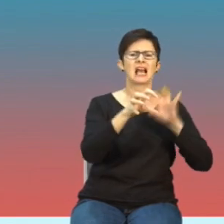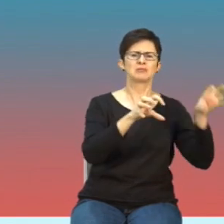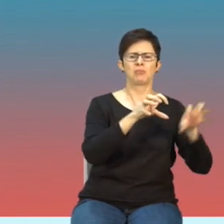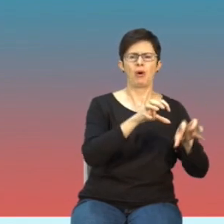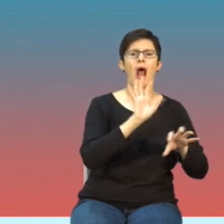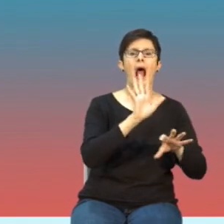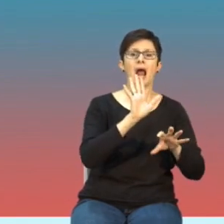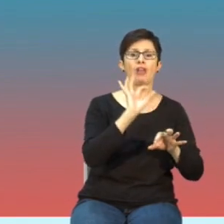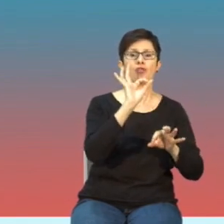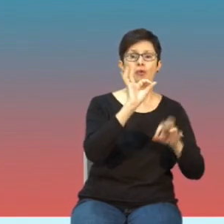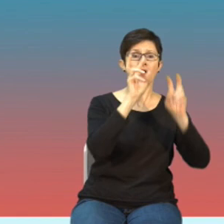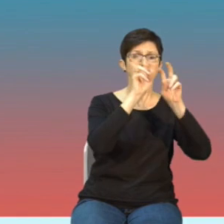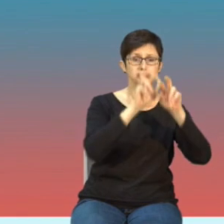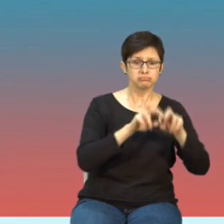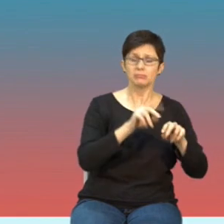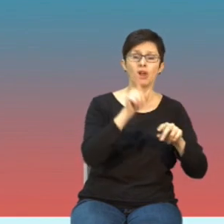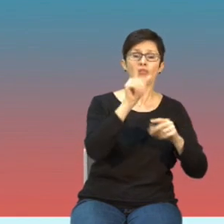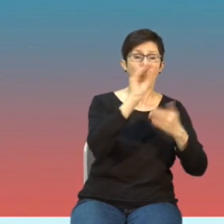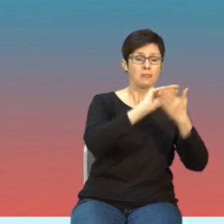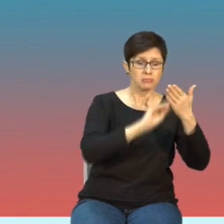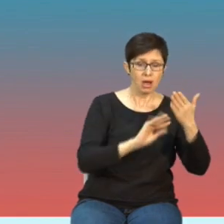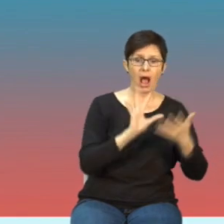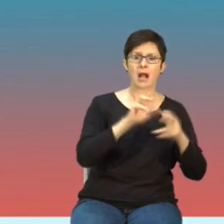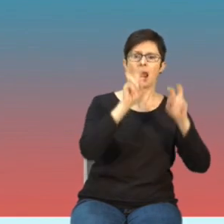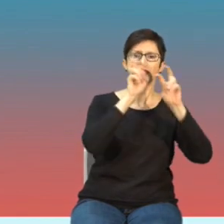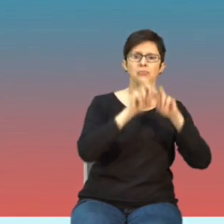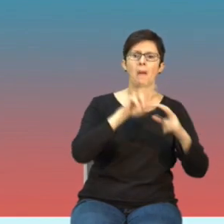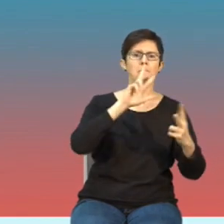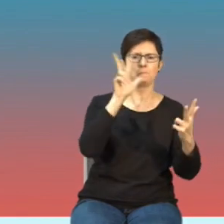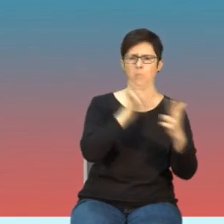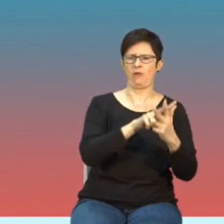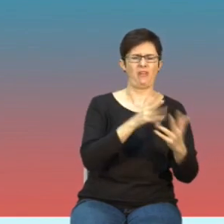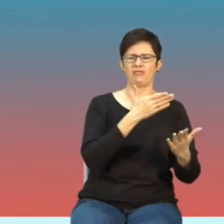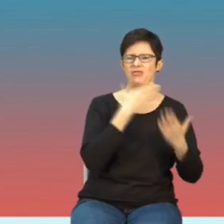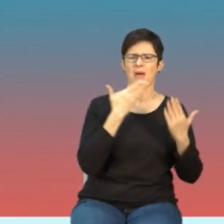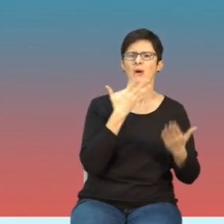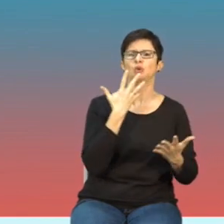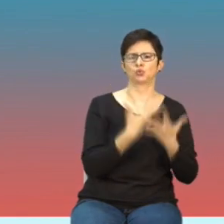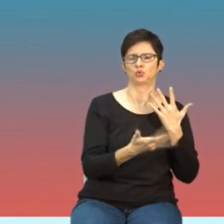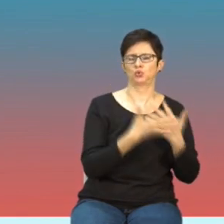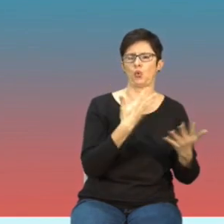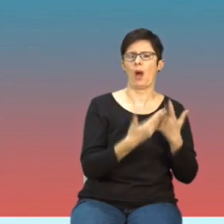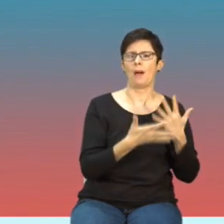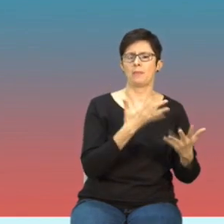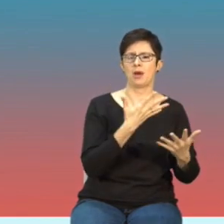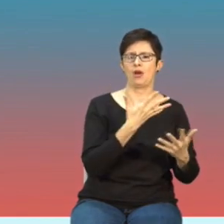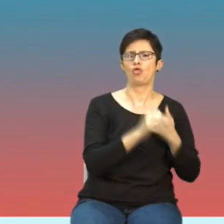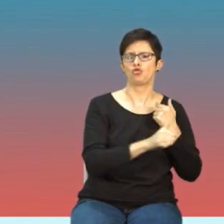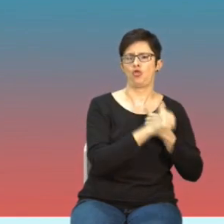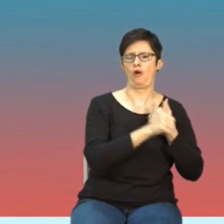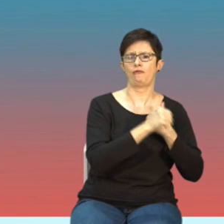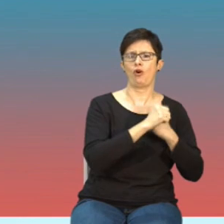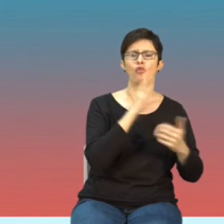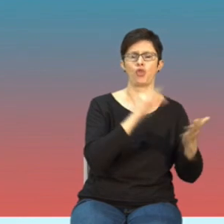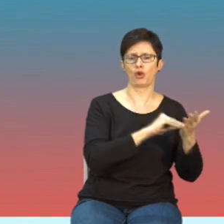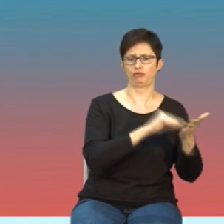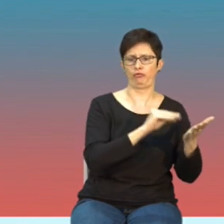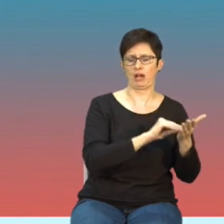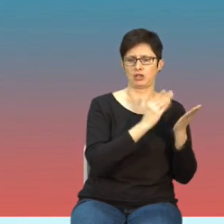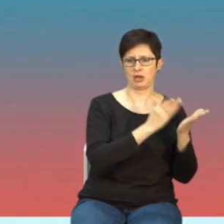potwierdzeń tego w każdym razie słabe słabe są dowody doświadczane